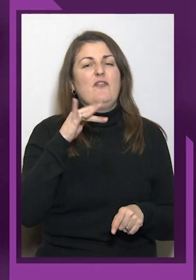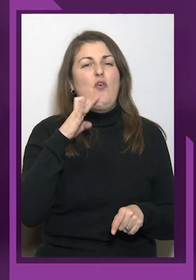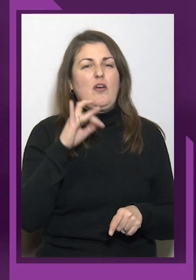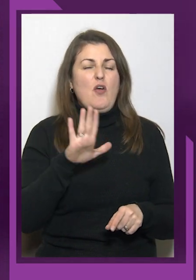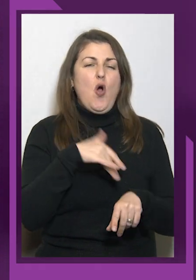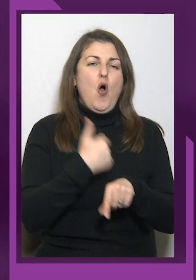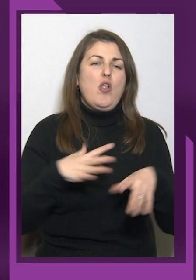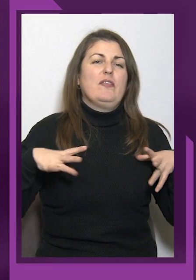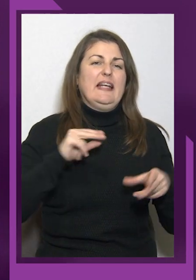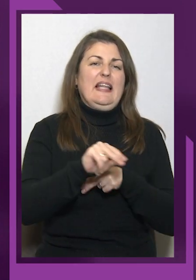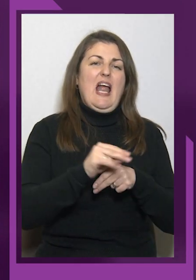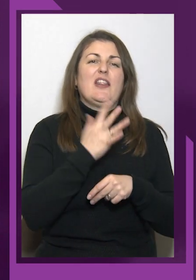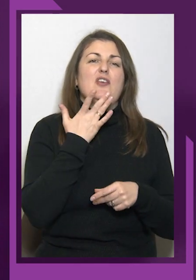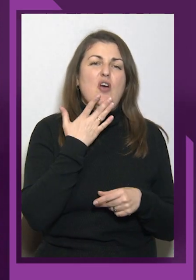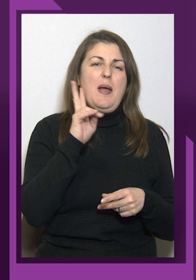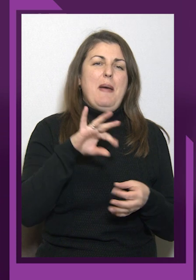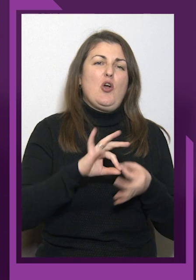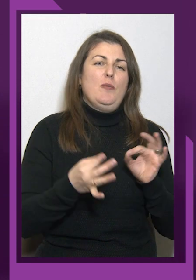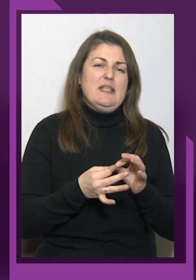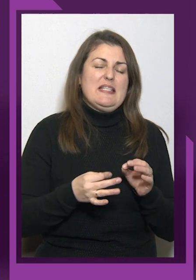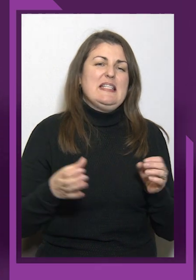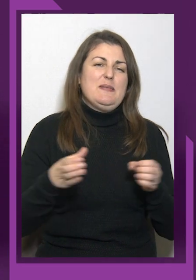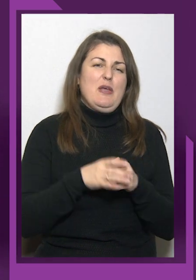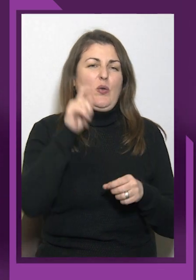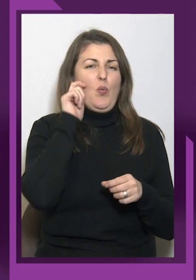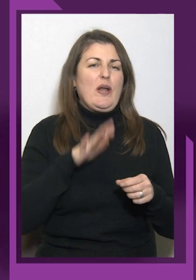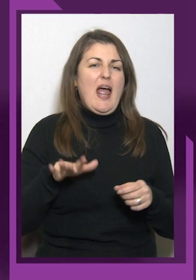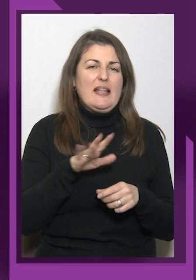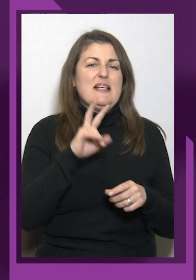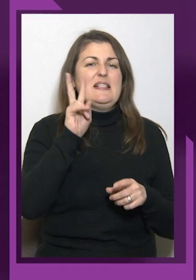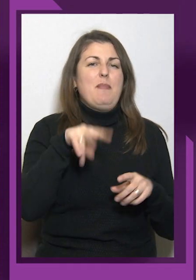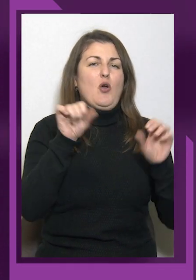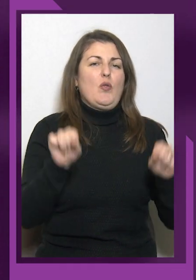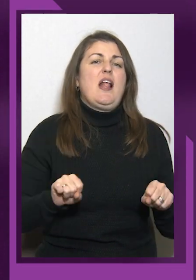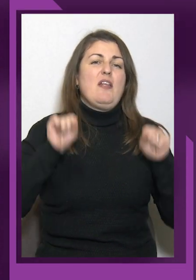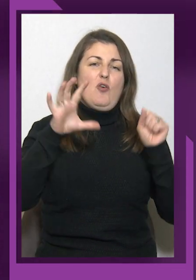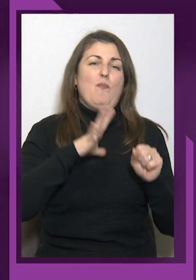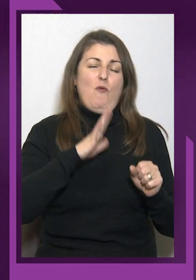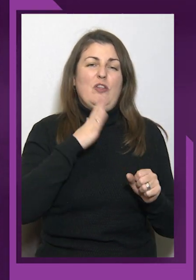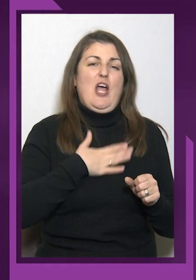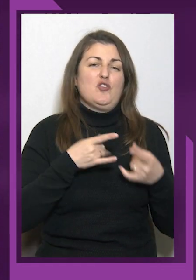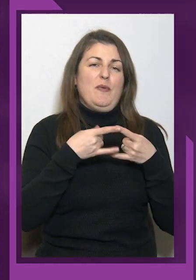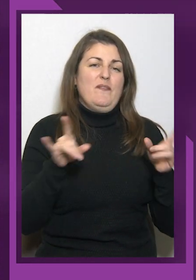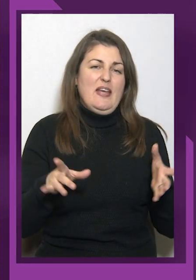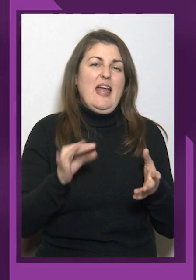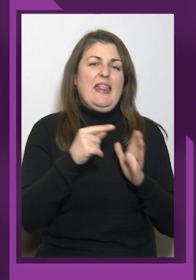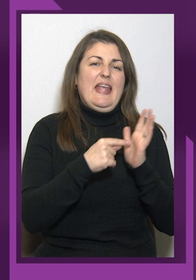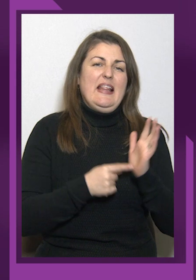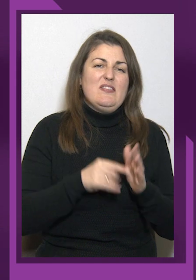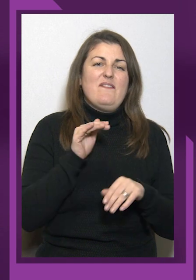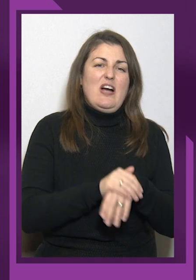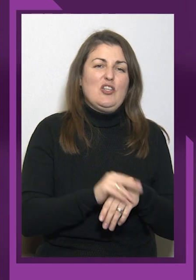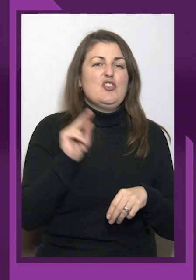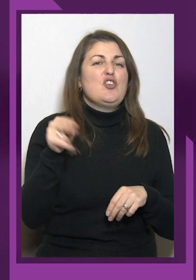України з пауерліфтингу, був в нашому ефірі, де ділився фактично чемпіонським рецептом. Дійсно, в такі